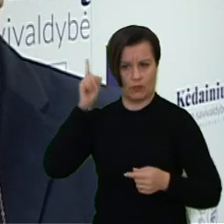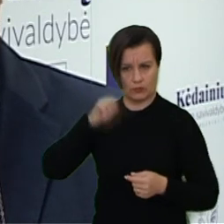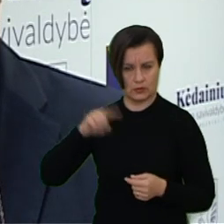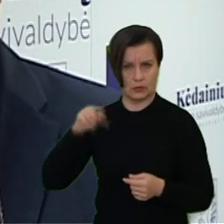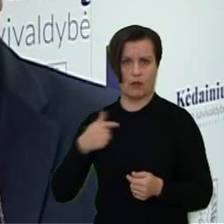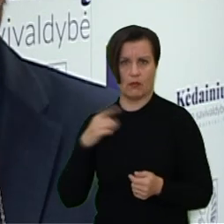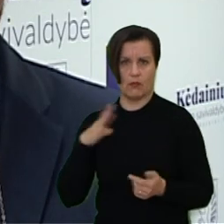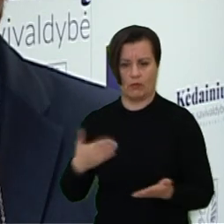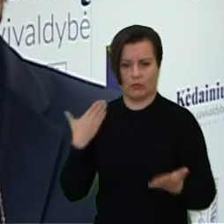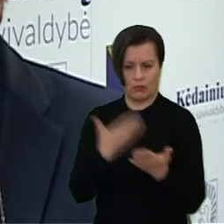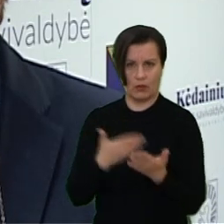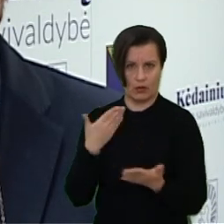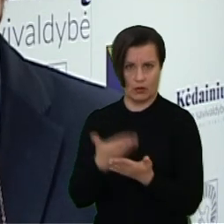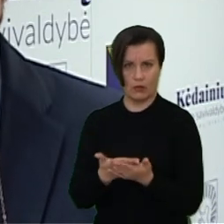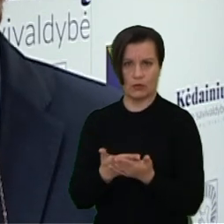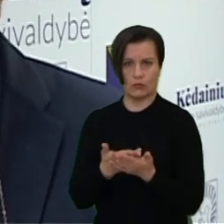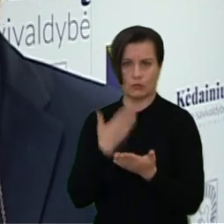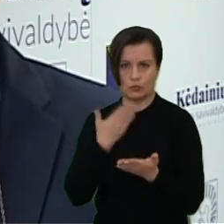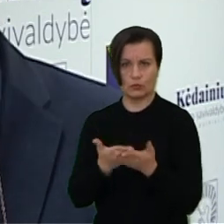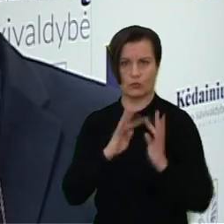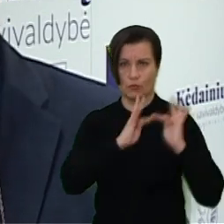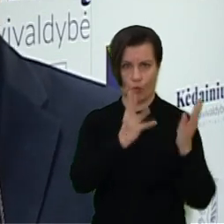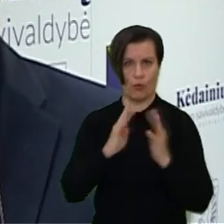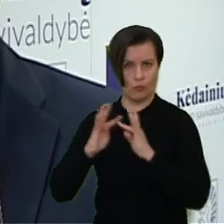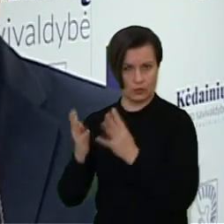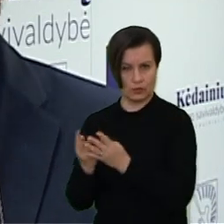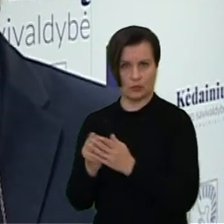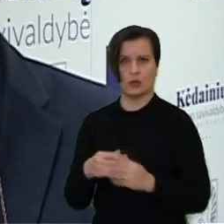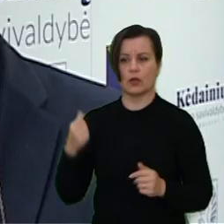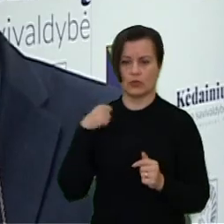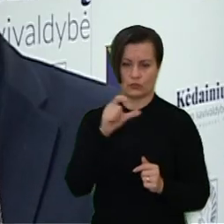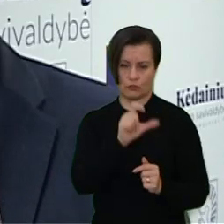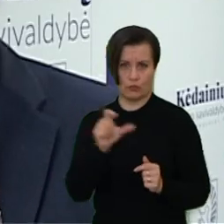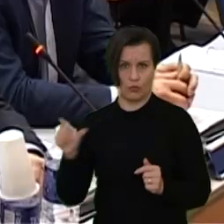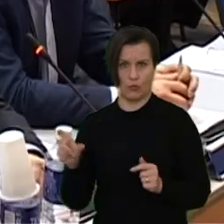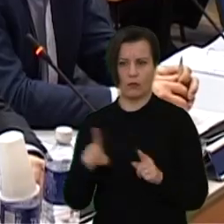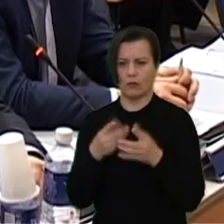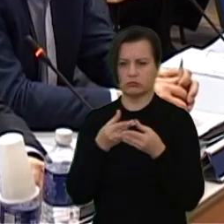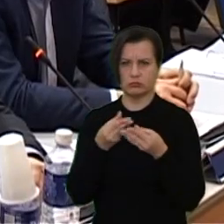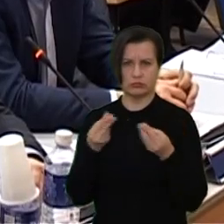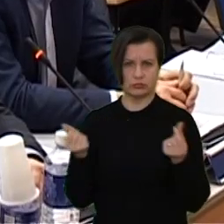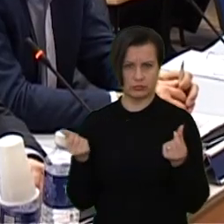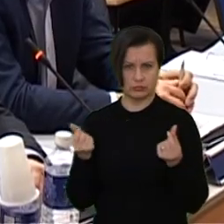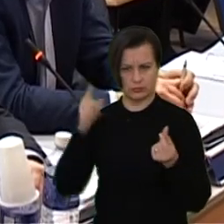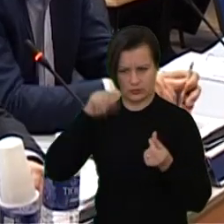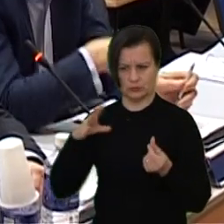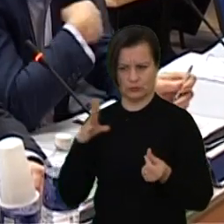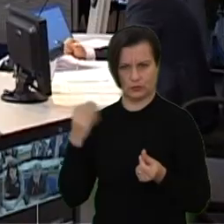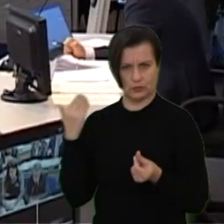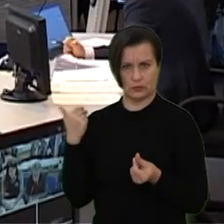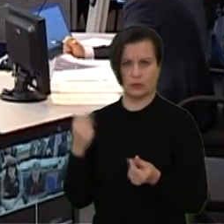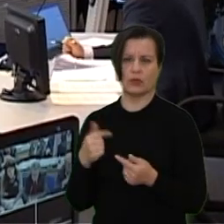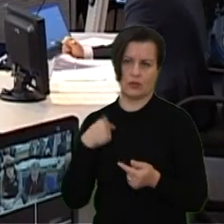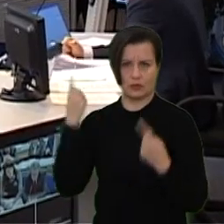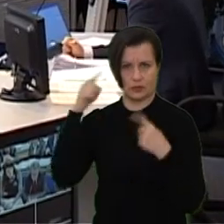reiškia, siūlymą komitetam, kad tie žmonės prarado pasitikėjimą, kurie dirbo tam